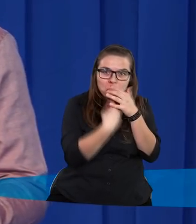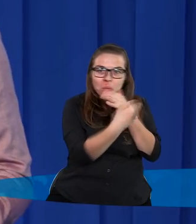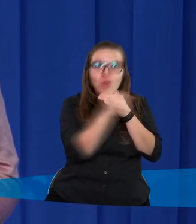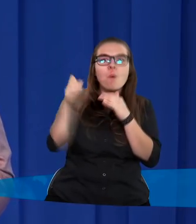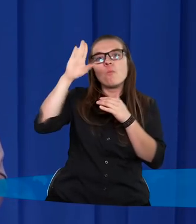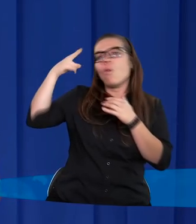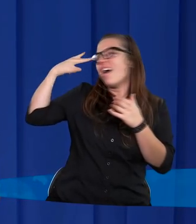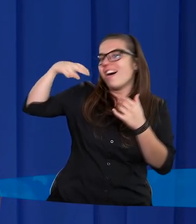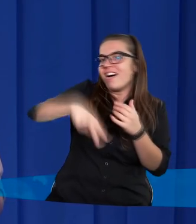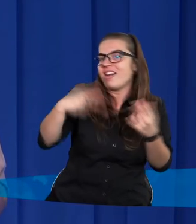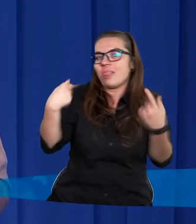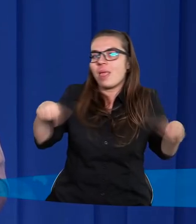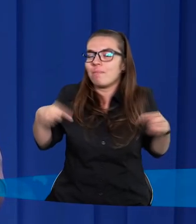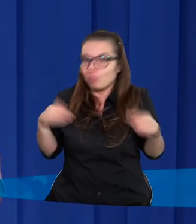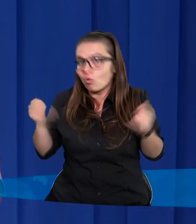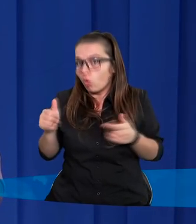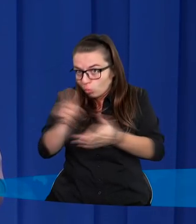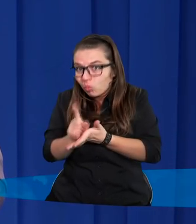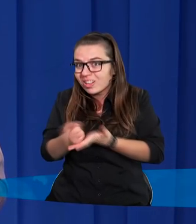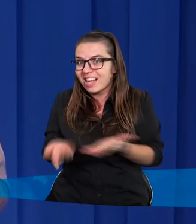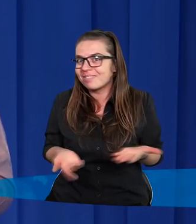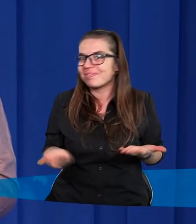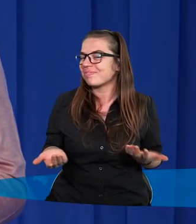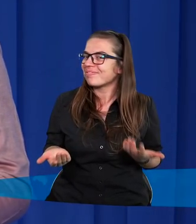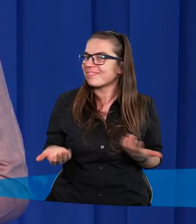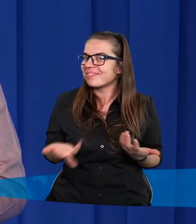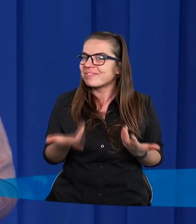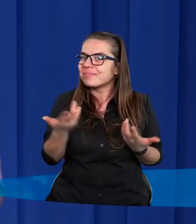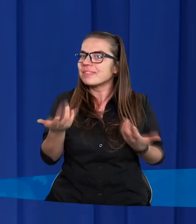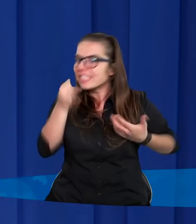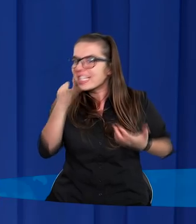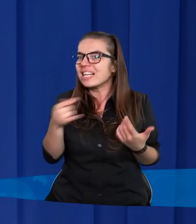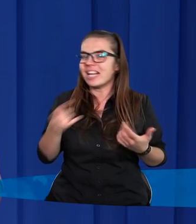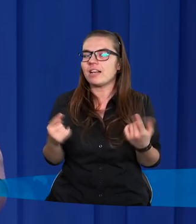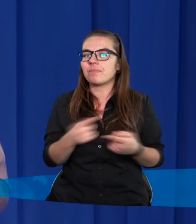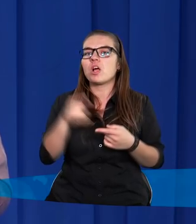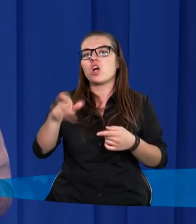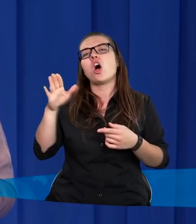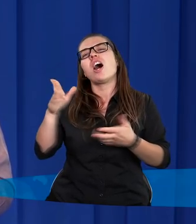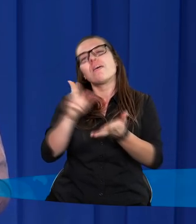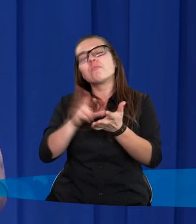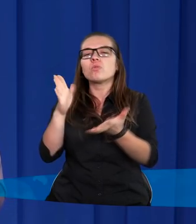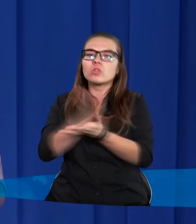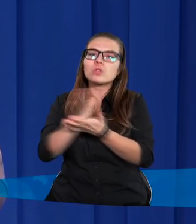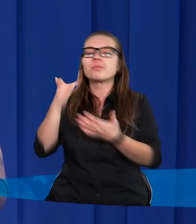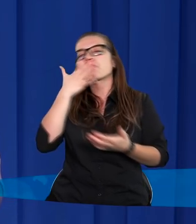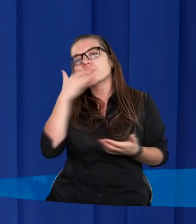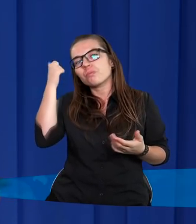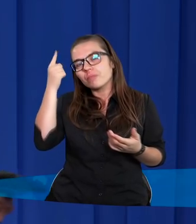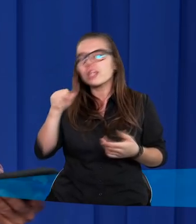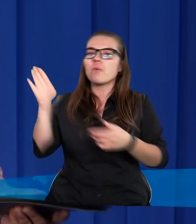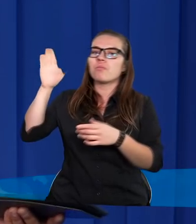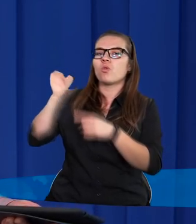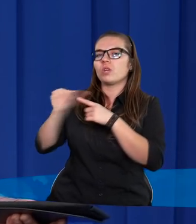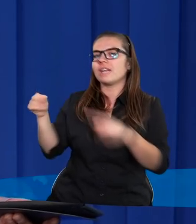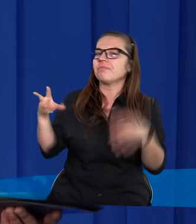i tam mnie nie wypatrzy, kiedy będę robił złe rzeczy? A może ktoś myśli, nie, Pan Bóg jest na pewno tak zajęty, ma